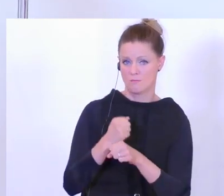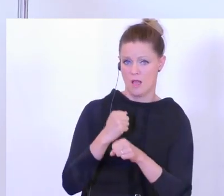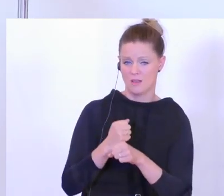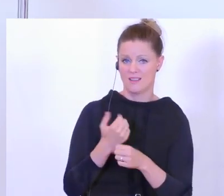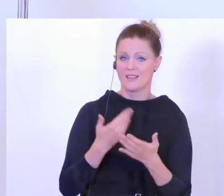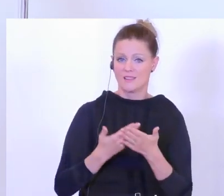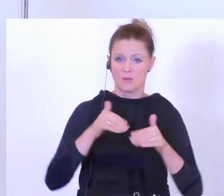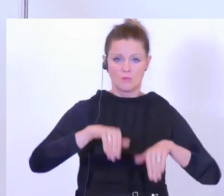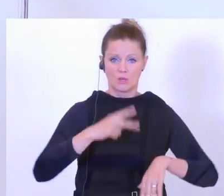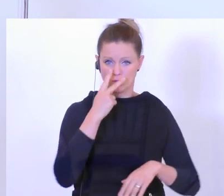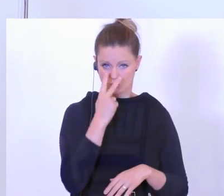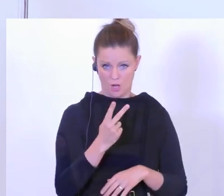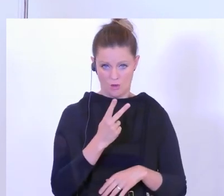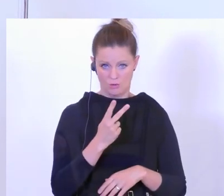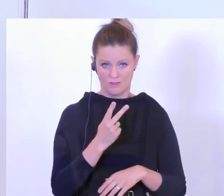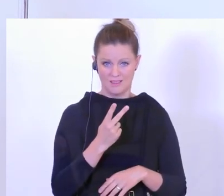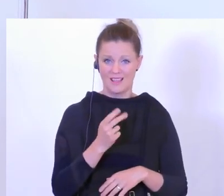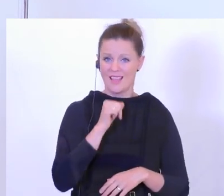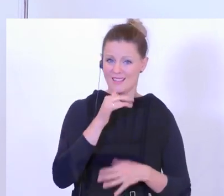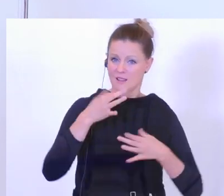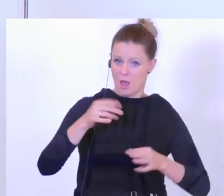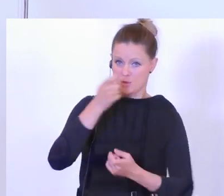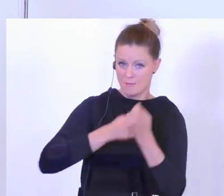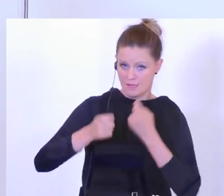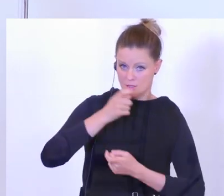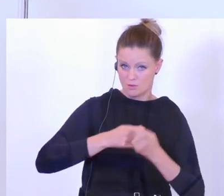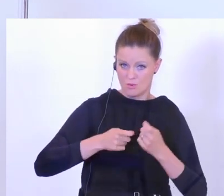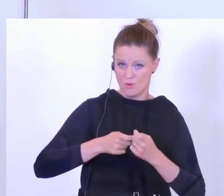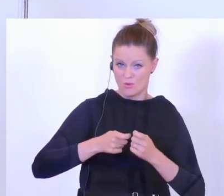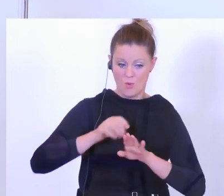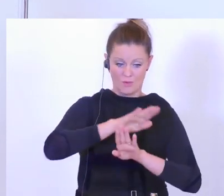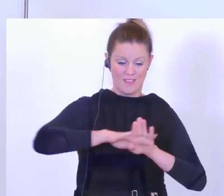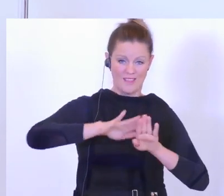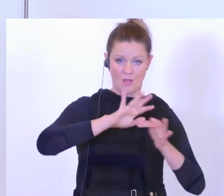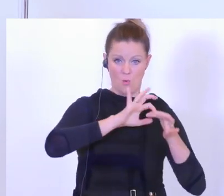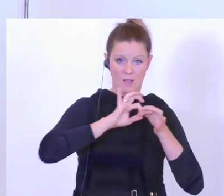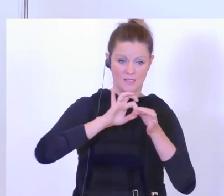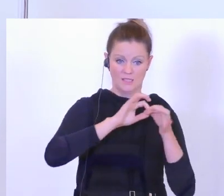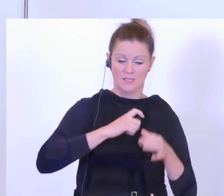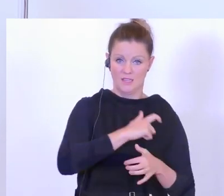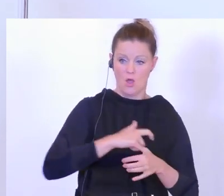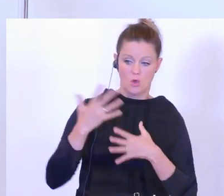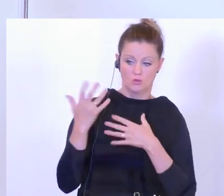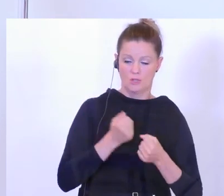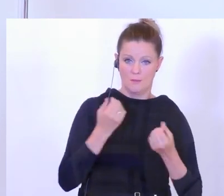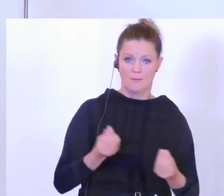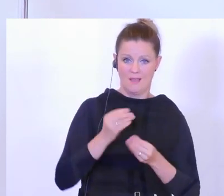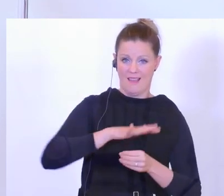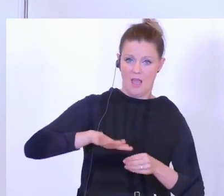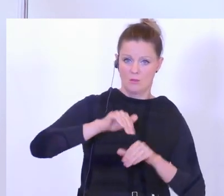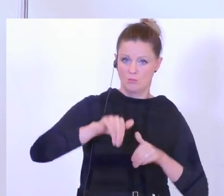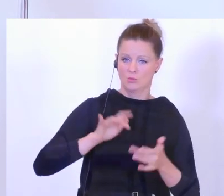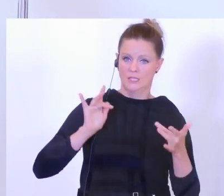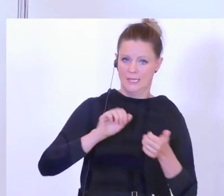Nachdruck zu schauen, dass wir die illegale Migration und vor allem dahinter stehen, die organisierte Kriminalität und das Schlepperwesen nachhaltig bekämpfen.